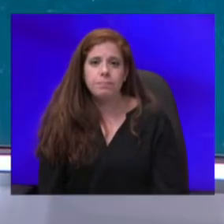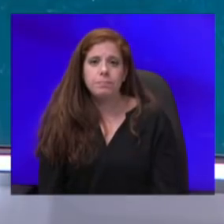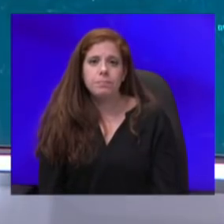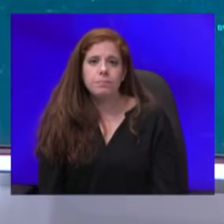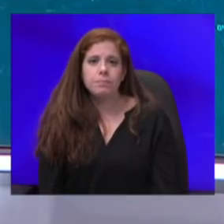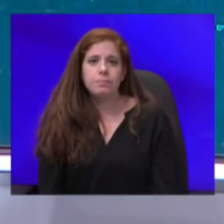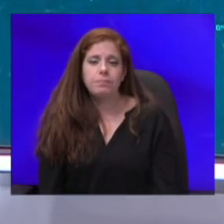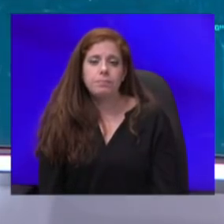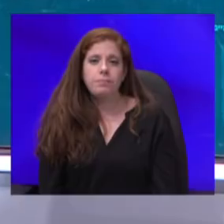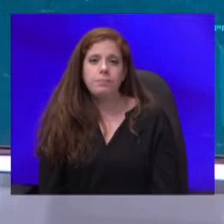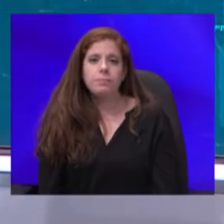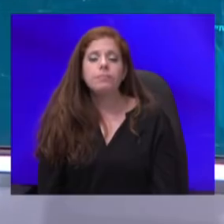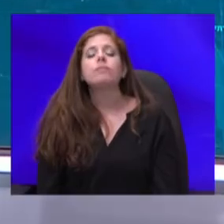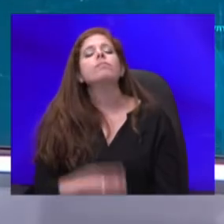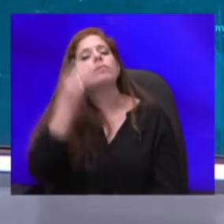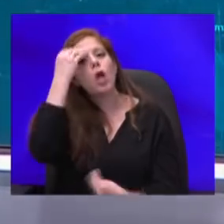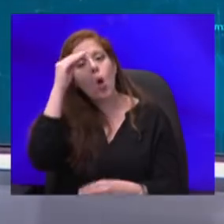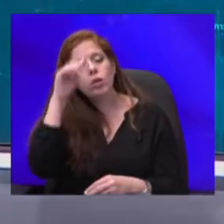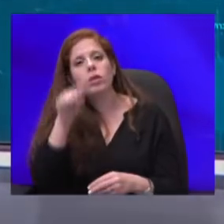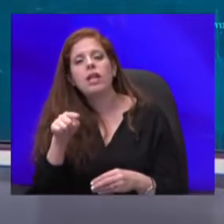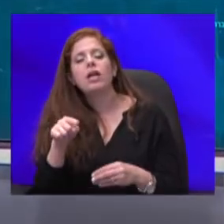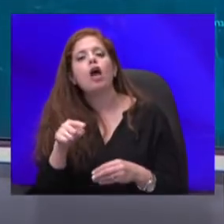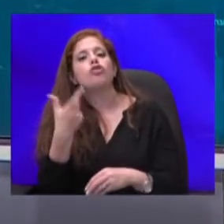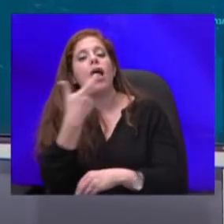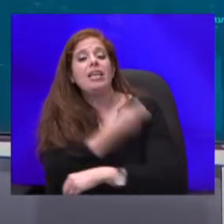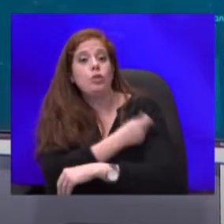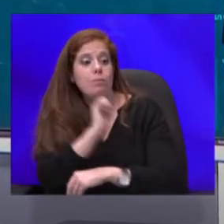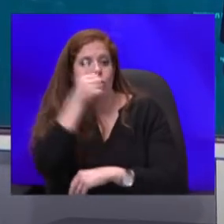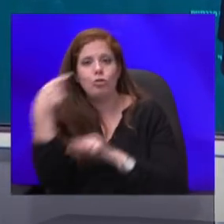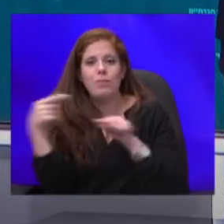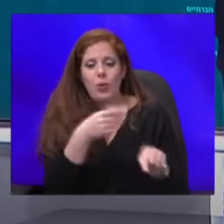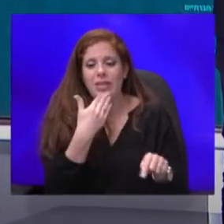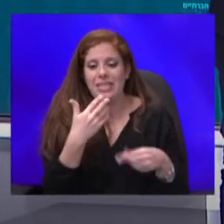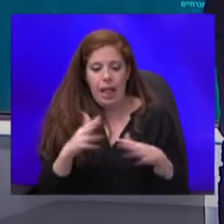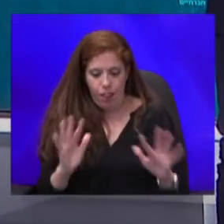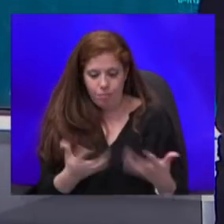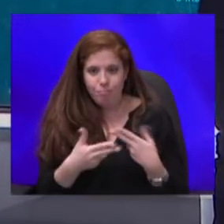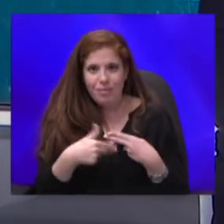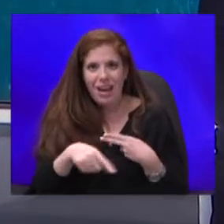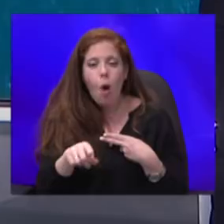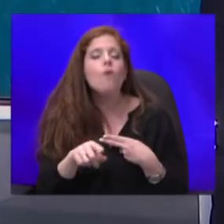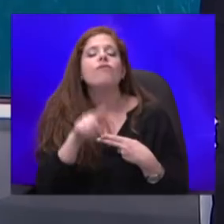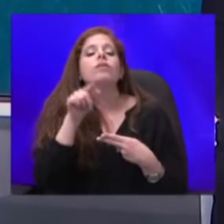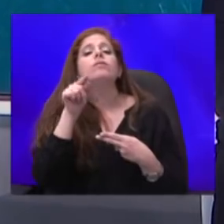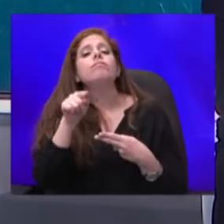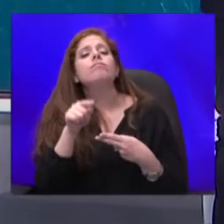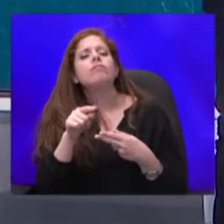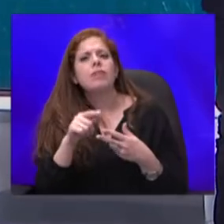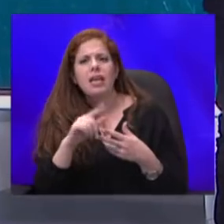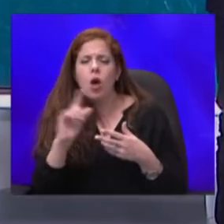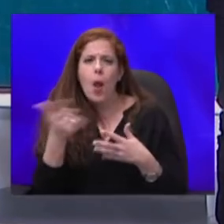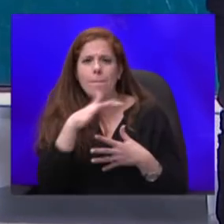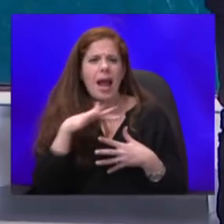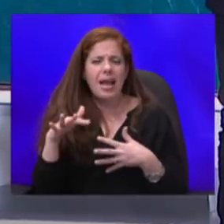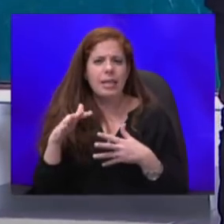ההודעות על כך שמנות החיסונים הראשונות יגיעו לישראל די בקרוב, וגם בהיקף נרחב, הכניסו את כל מערכת הבריאות לצזית. פרויקט